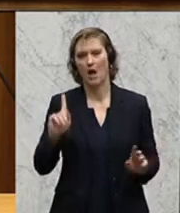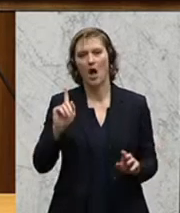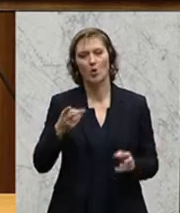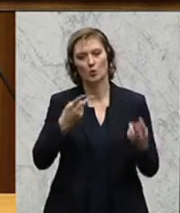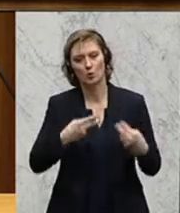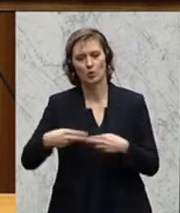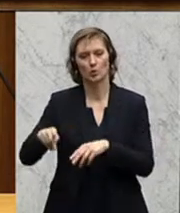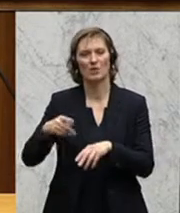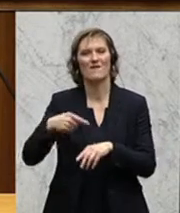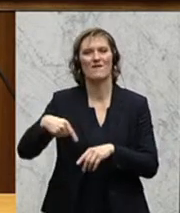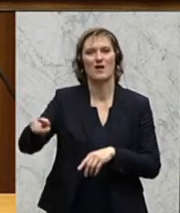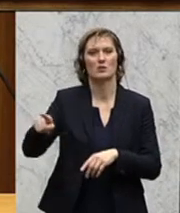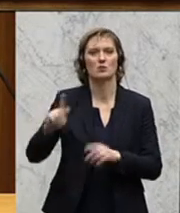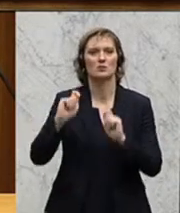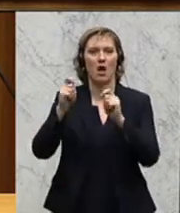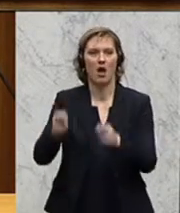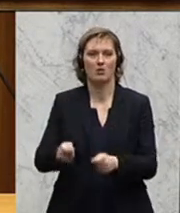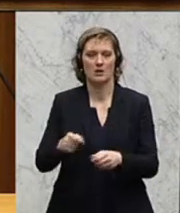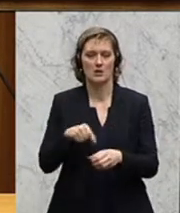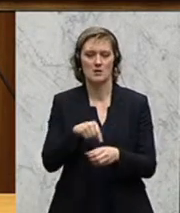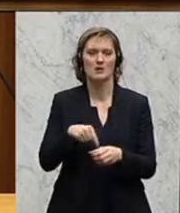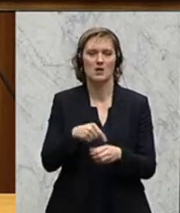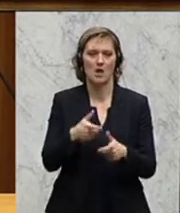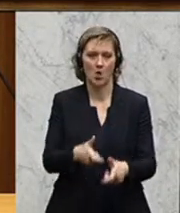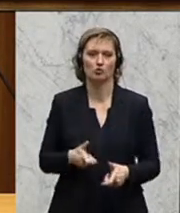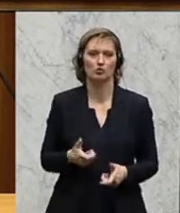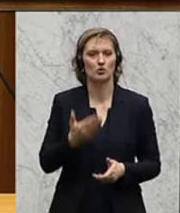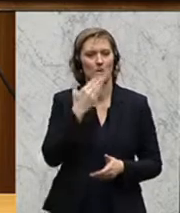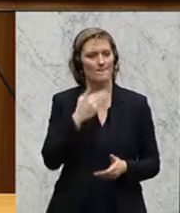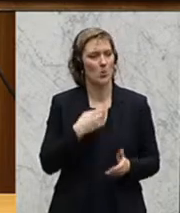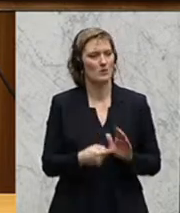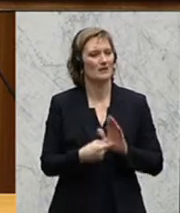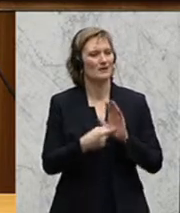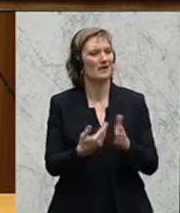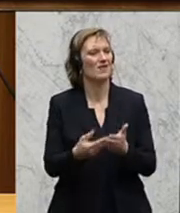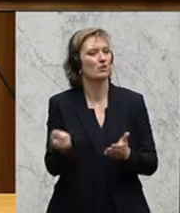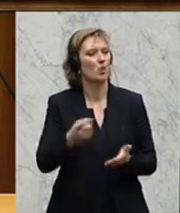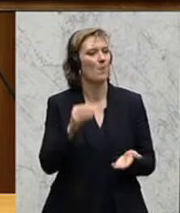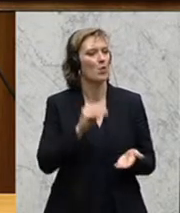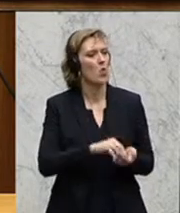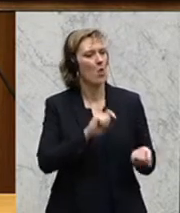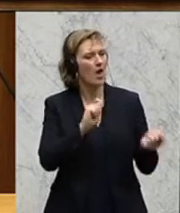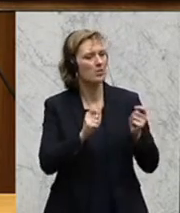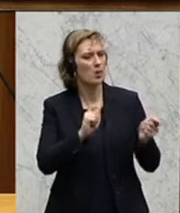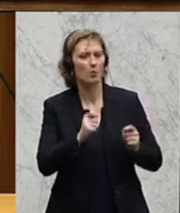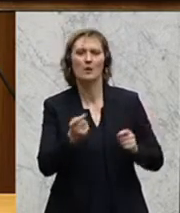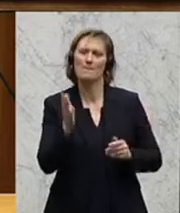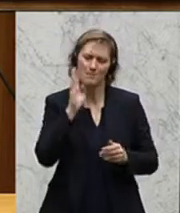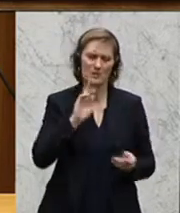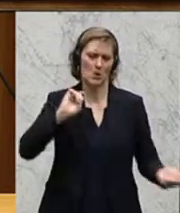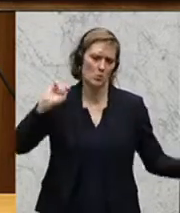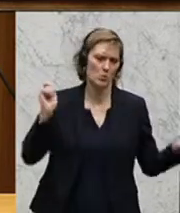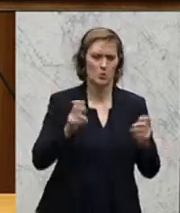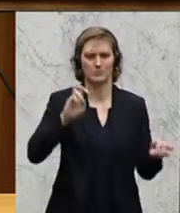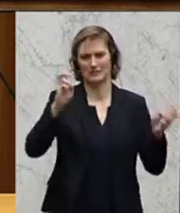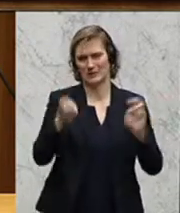Rückverweisungsantrag in den Innenausschuss, um die Gelegenheit zu ergreifen, die notwendigen, noch anstehenden Änderungen auch noch in Umsetzung zu bringen.